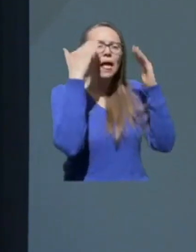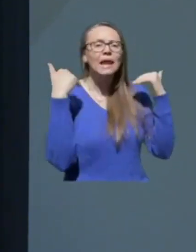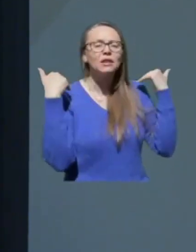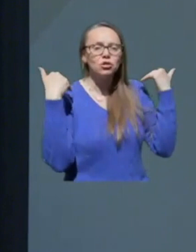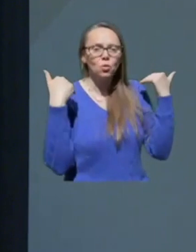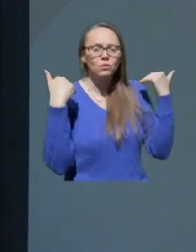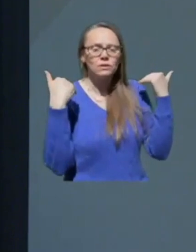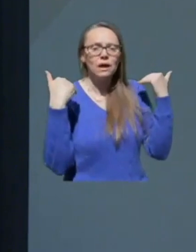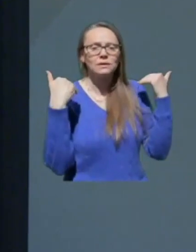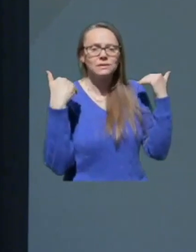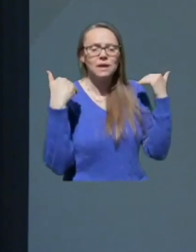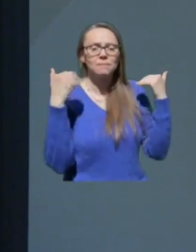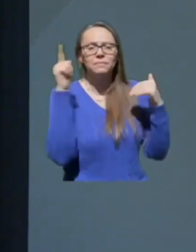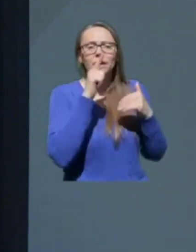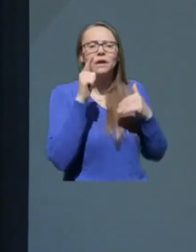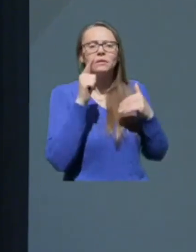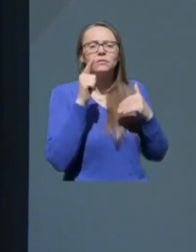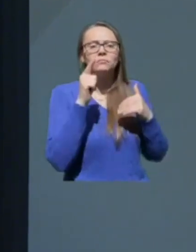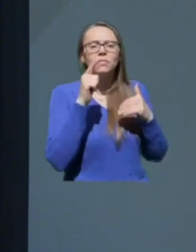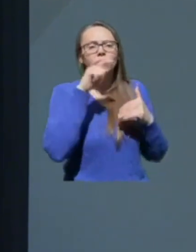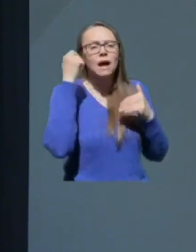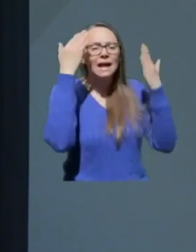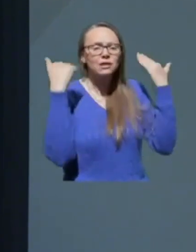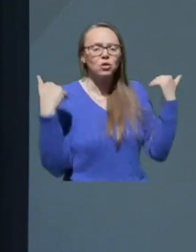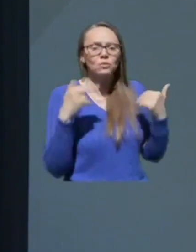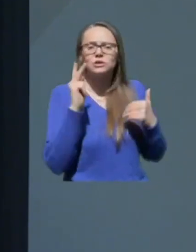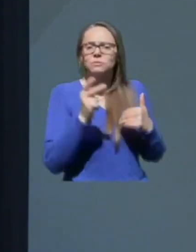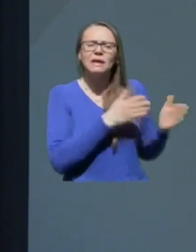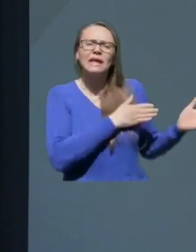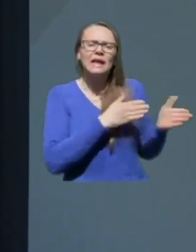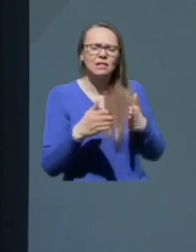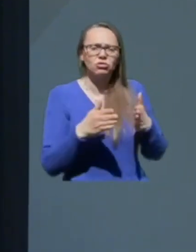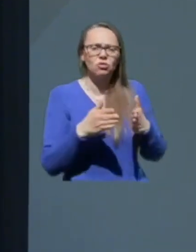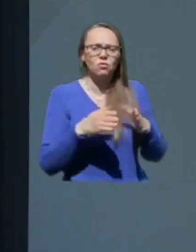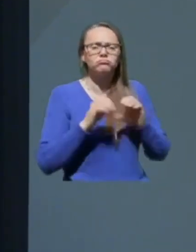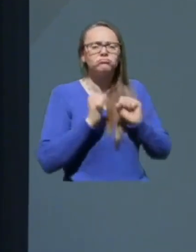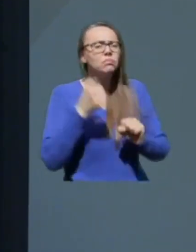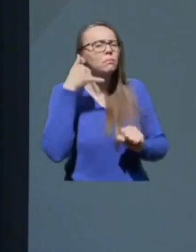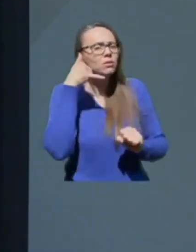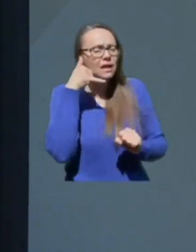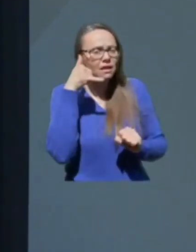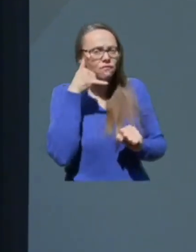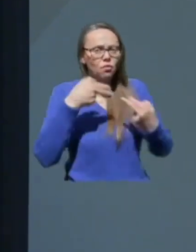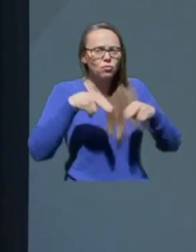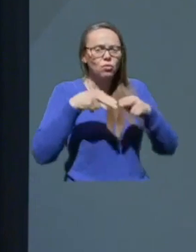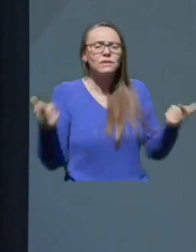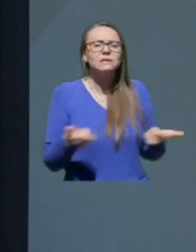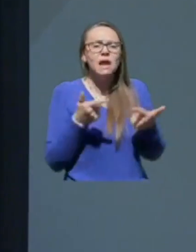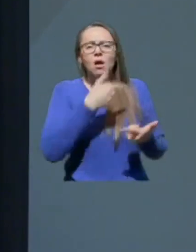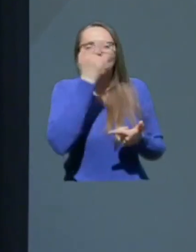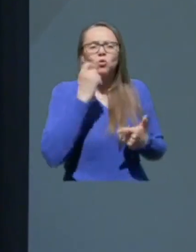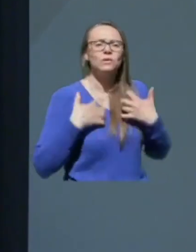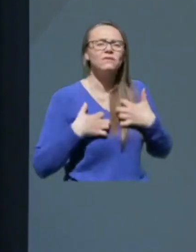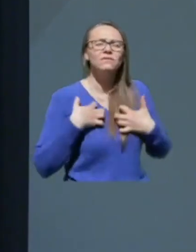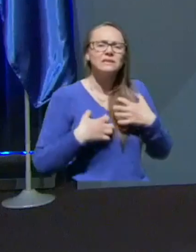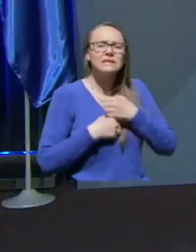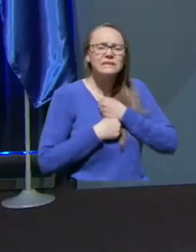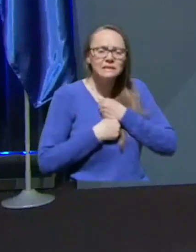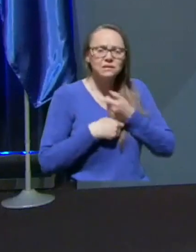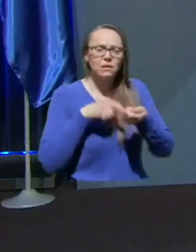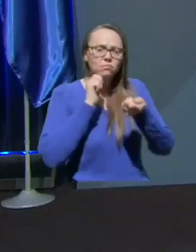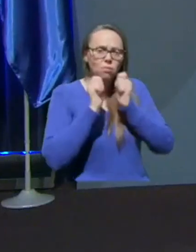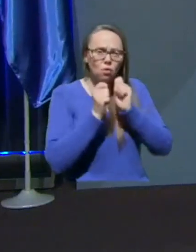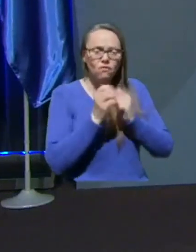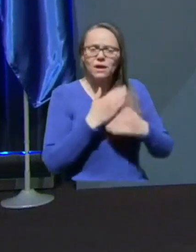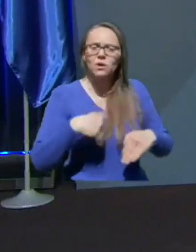ki redno držujejo ob telefonih, da se ljudje v stiski lahko pogovarjajo. Vse je to